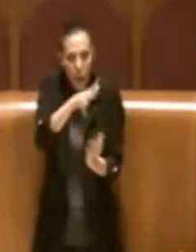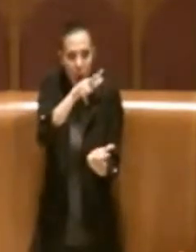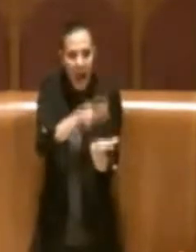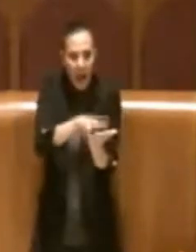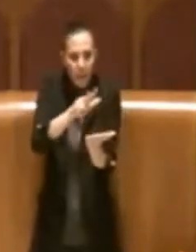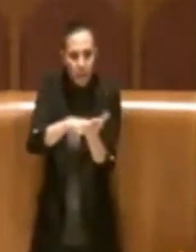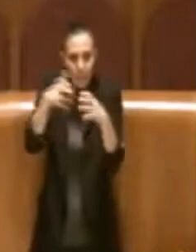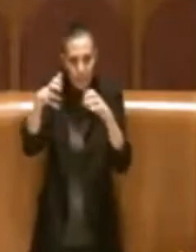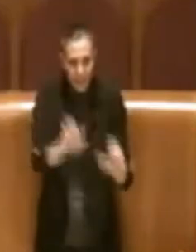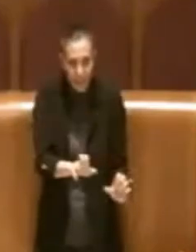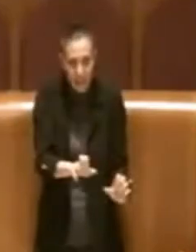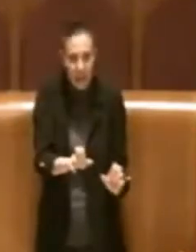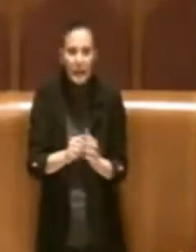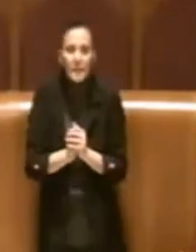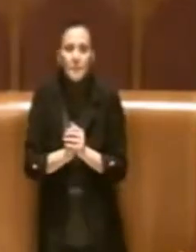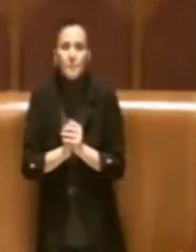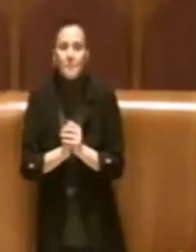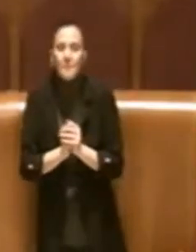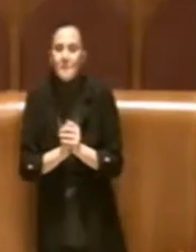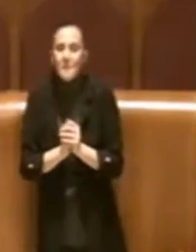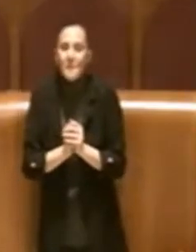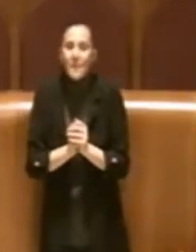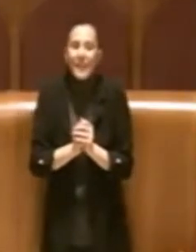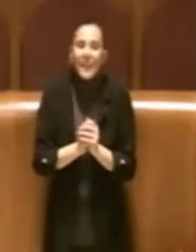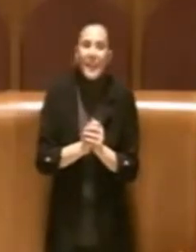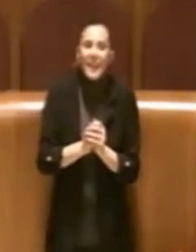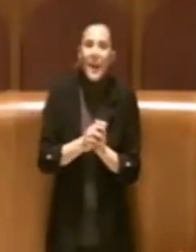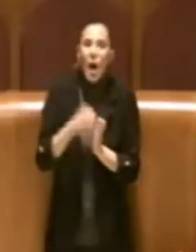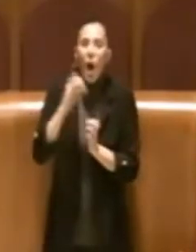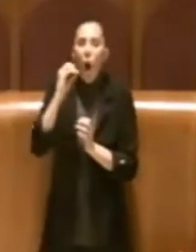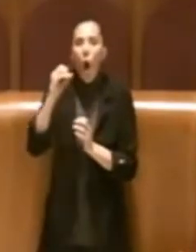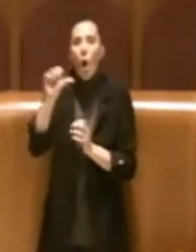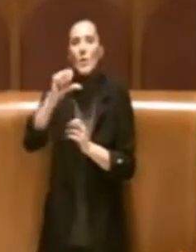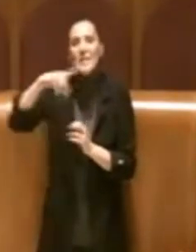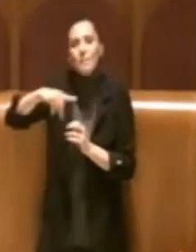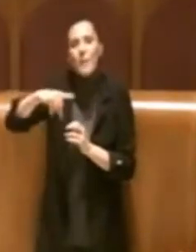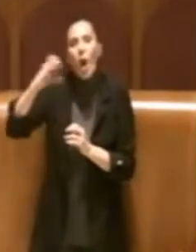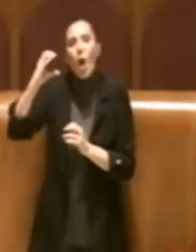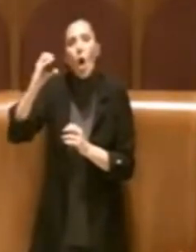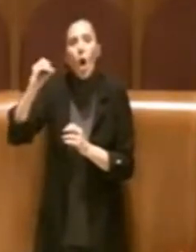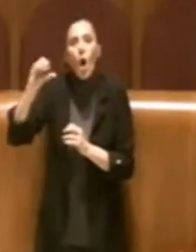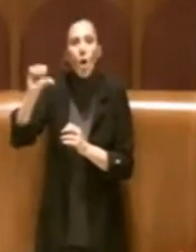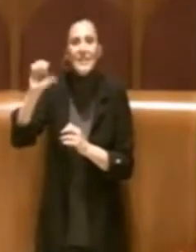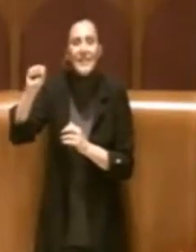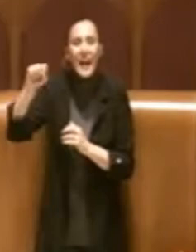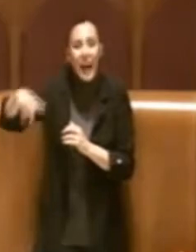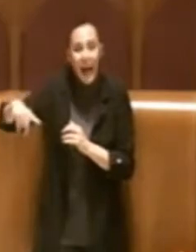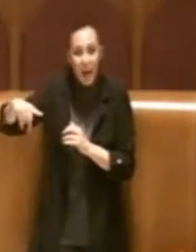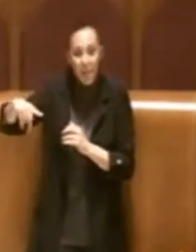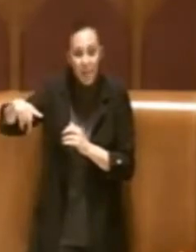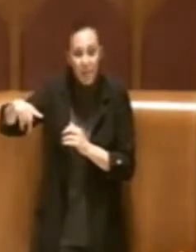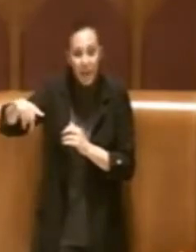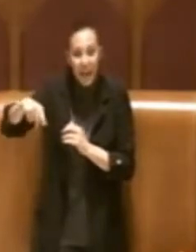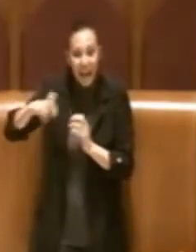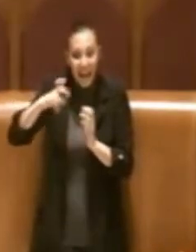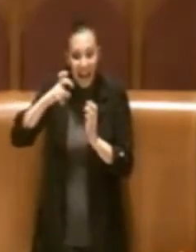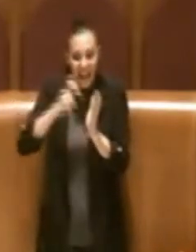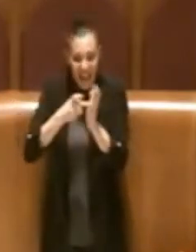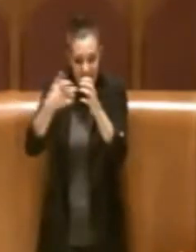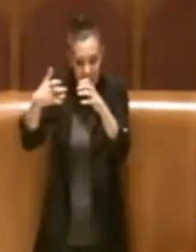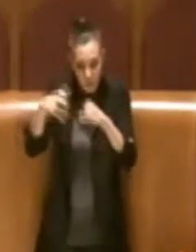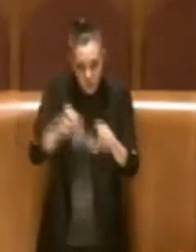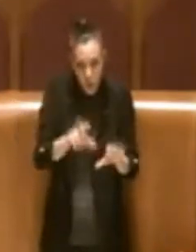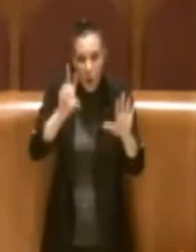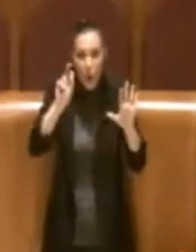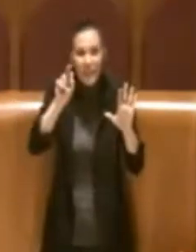In merito al discorso della OSP, della COSAP, lei ha determinato una riduzione dell'80%